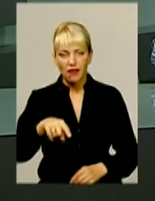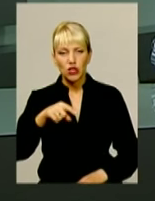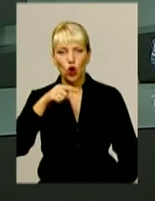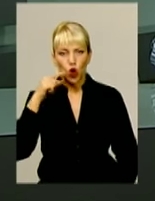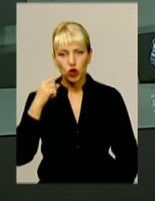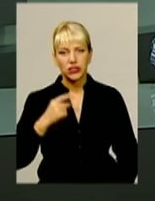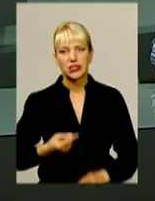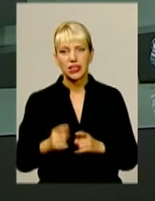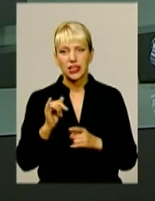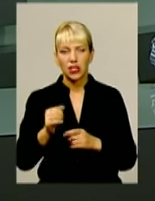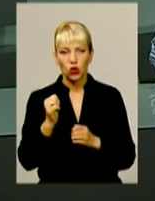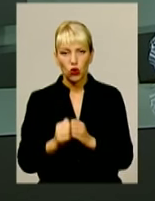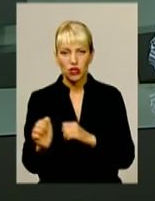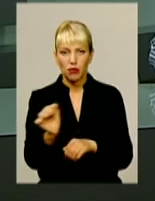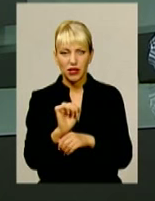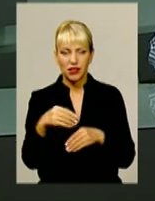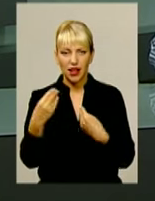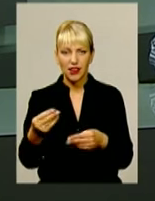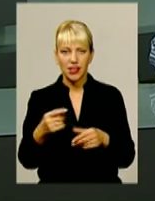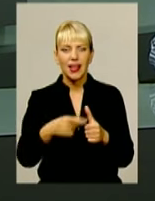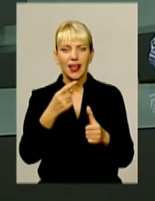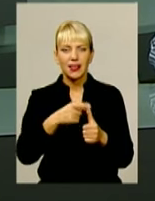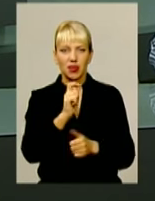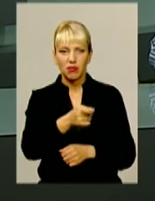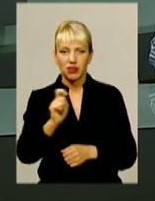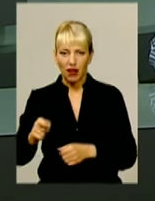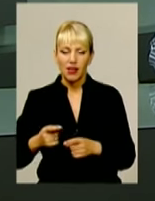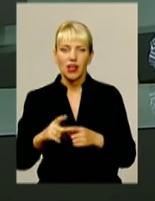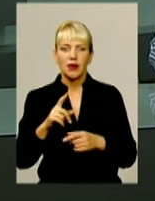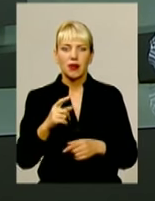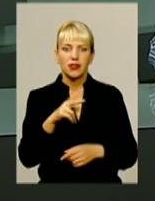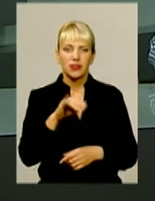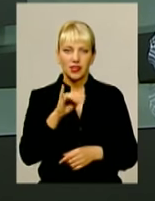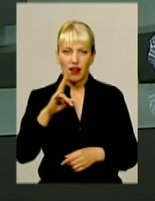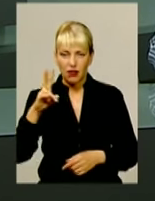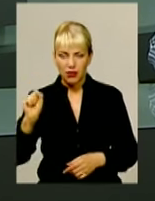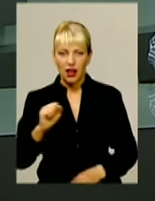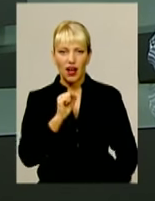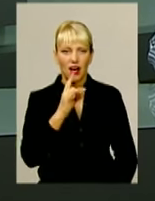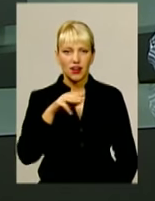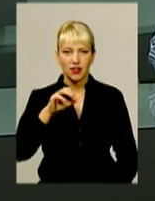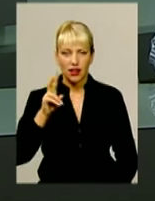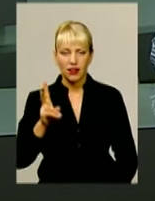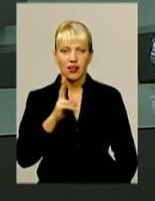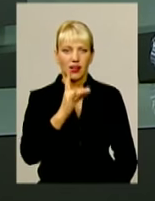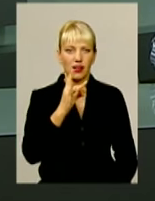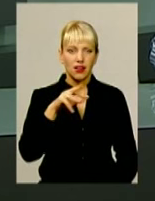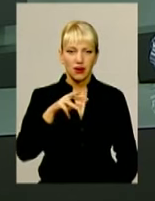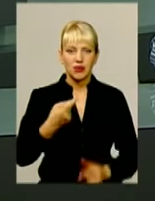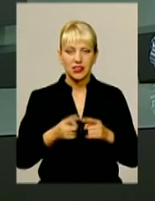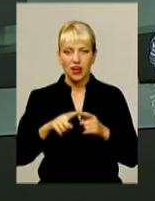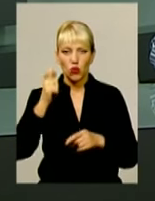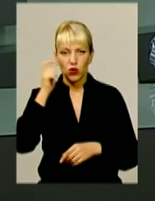подільські умільці дали ім'я. Але перш ніж потрапити на передову, Діану, Артек, Крим – це Україна та Надію